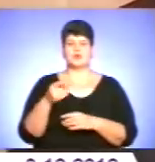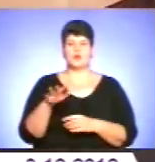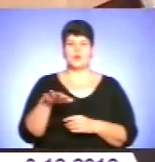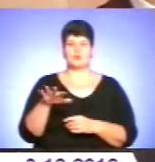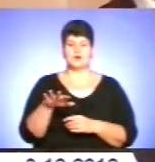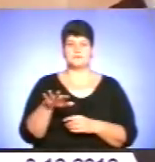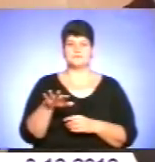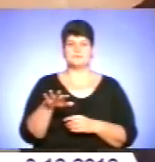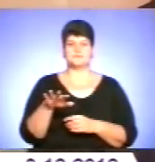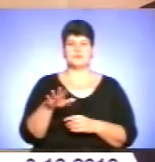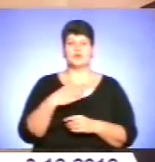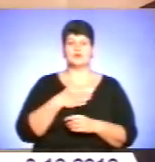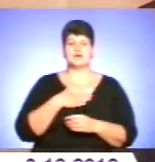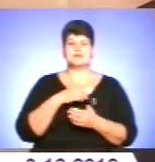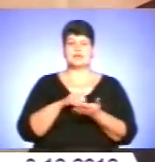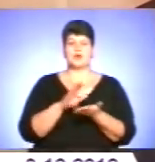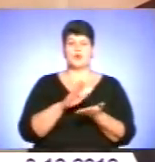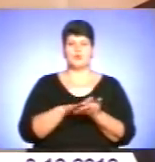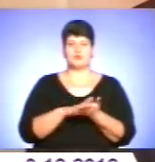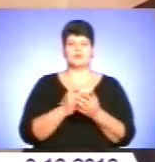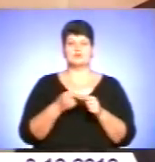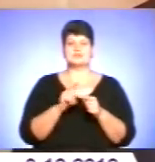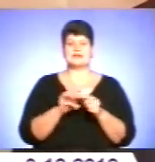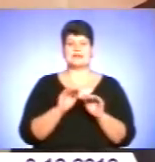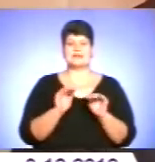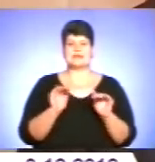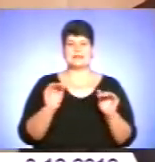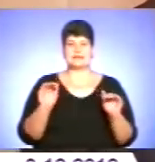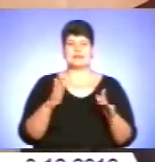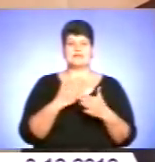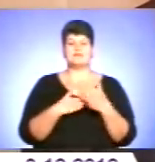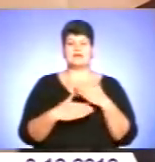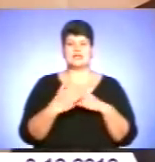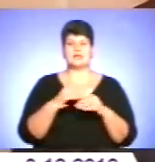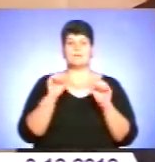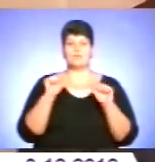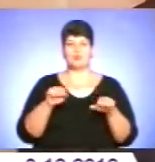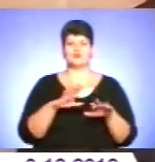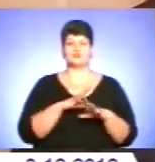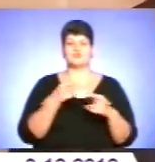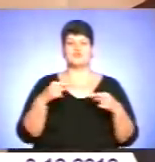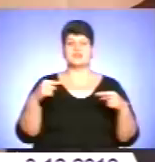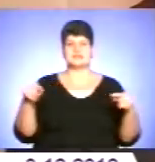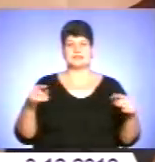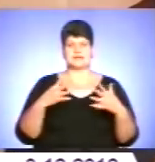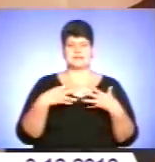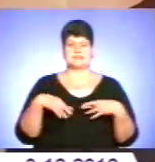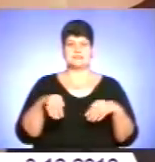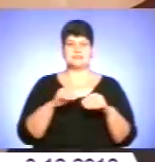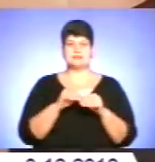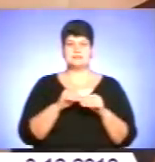нас на обліку діти-інваліди можуть перебувати в різних сім'ях. І